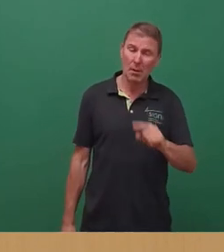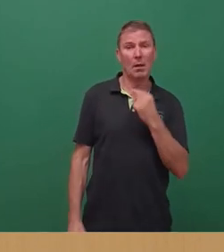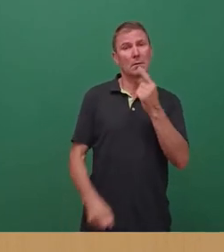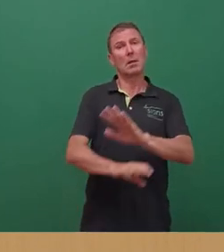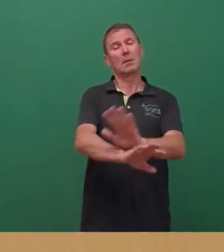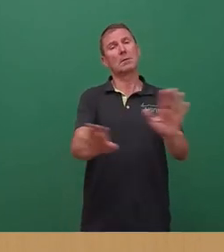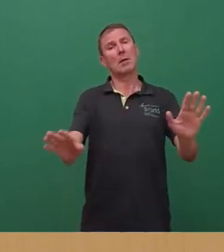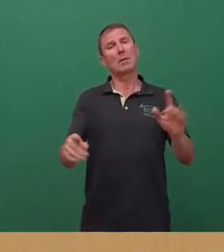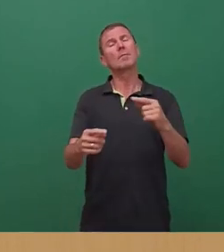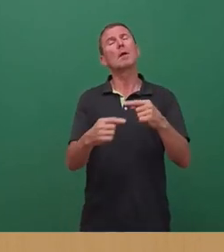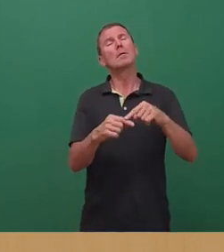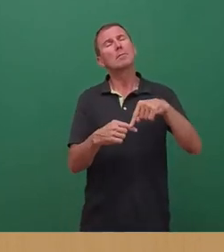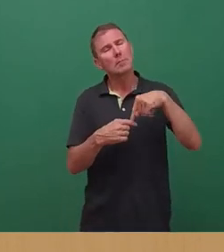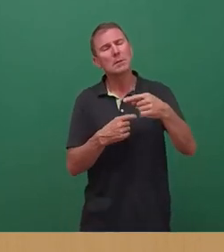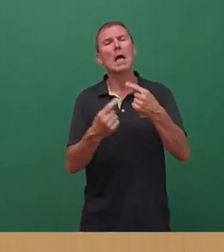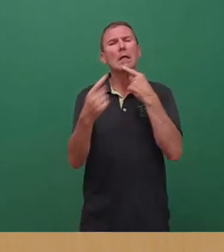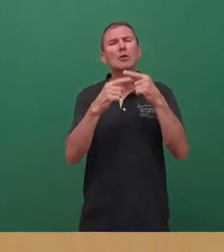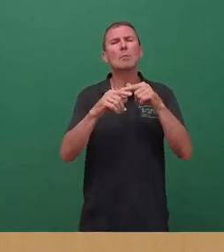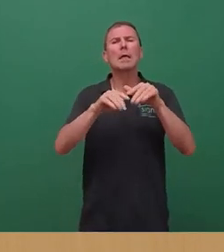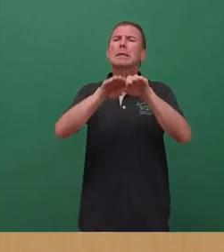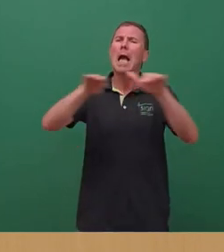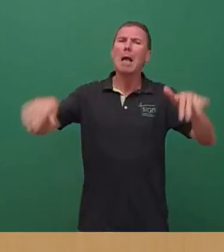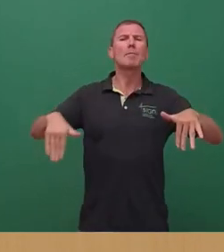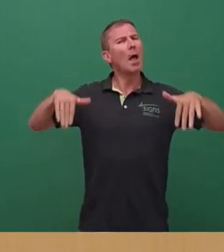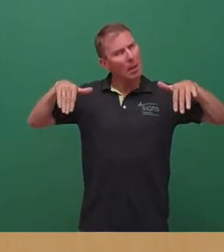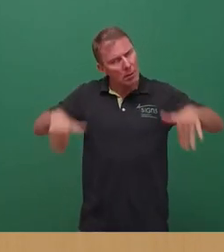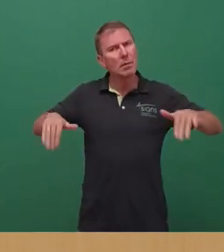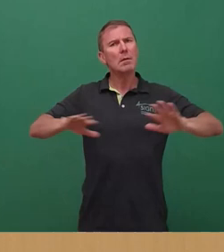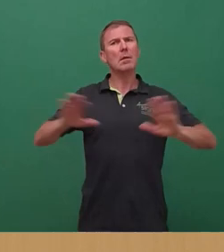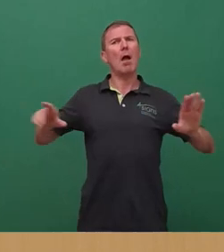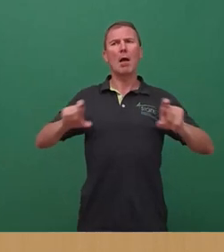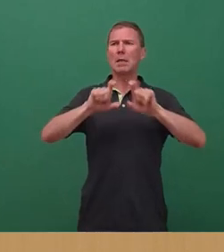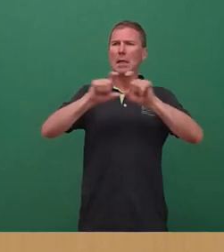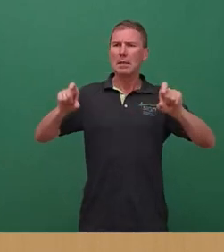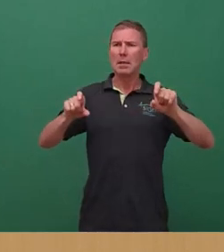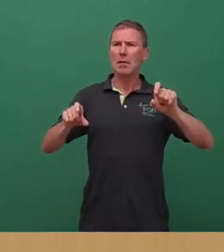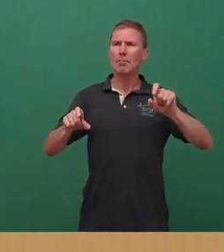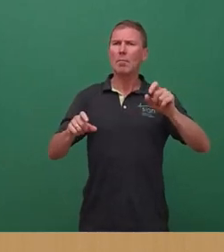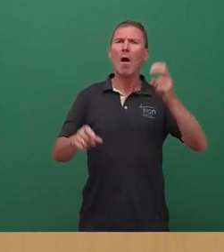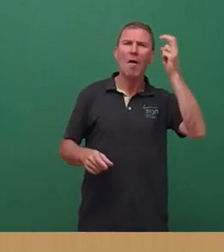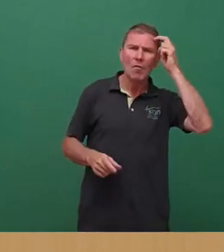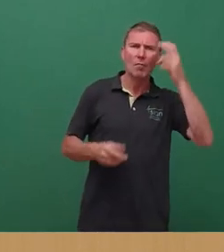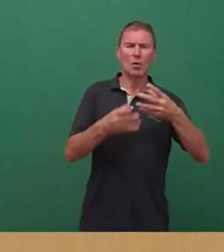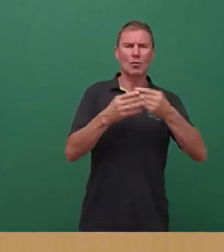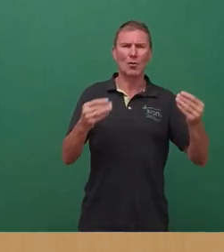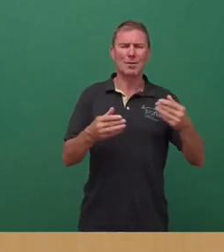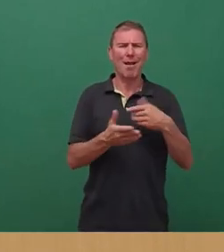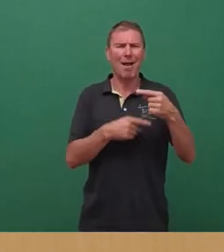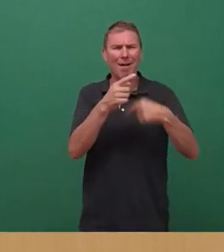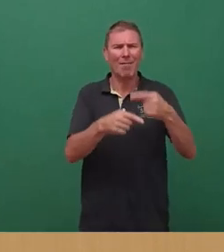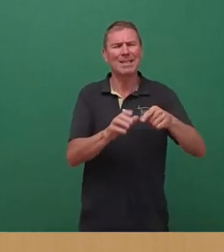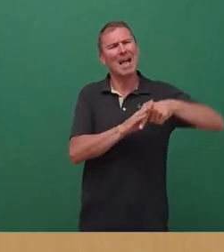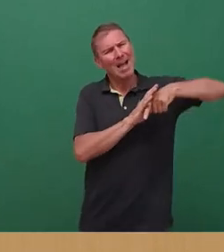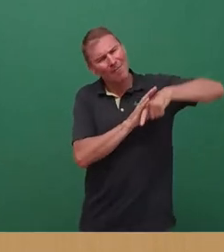eine Gesprächsebene gibt und die Bereitschaft, die Themen konstruktiv zu bearbeiten. Und ich denke, alles Weitere werden wir dann vertieft auch